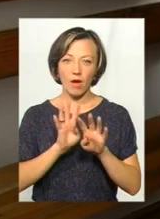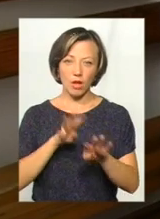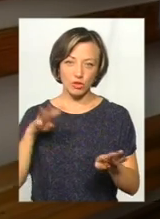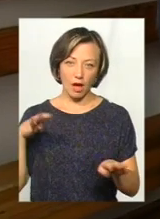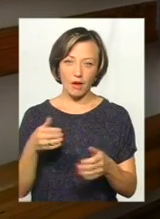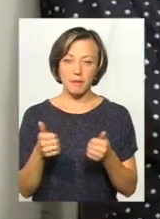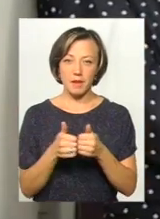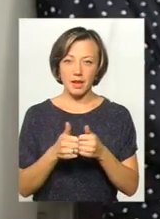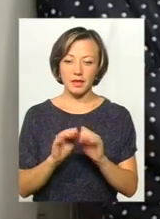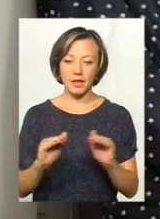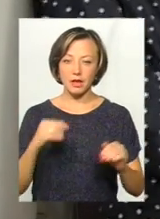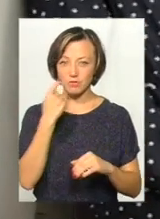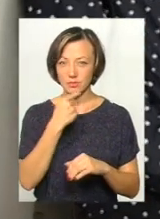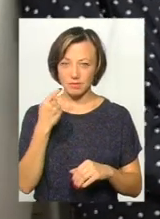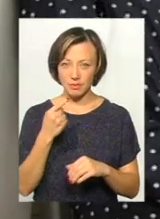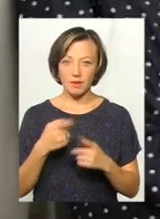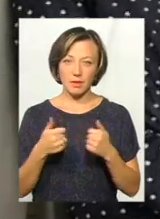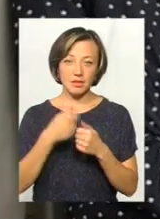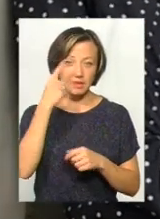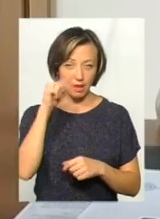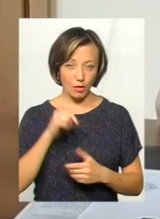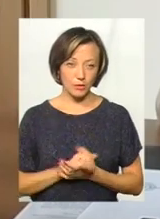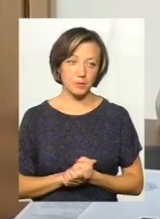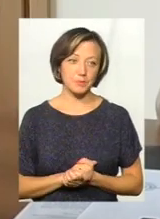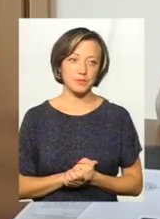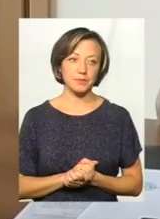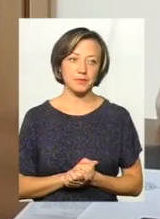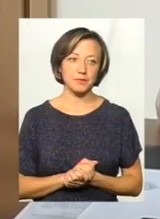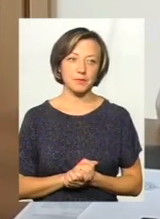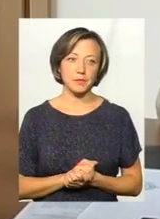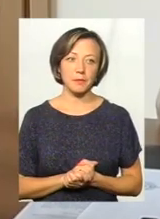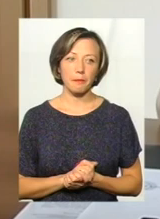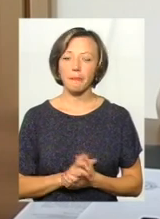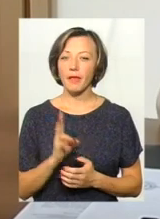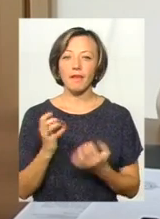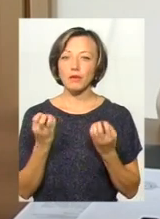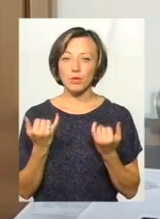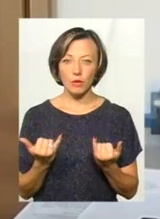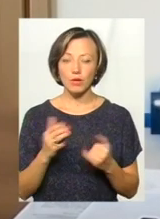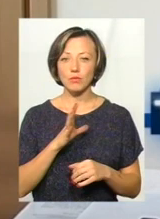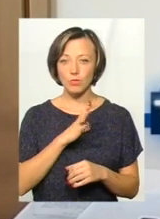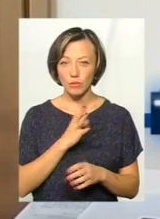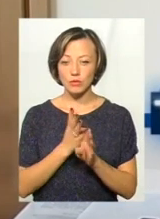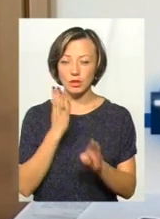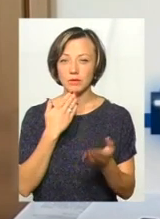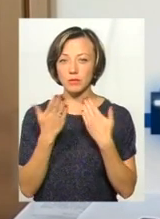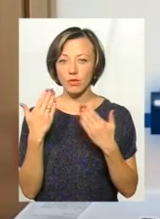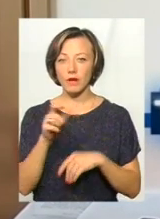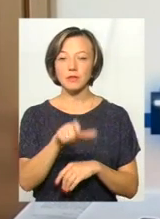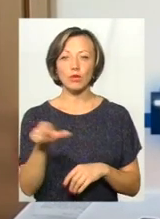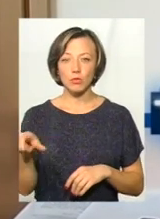перед дитячим відділенням стоматполіклініки знають. Не сьогодні, але взагалі був і бачив черги, і спілкувався з людьми,